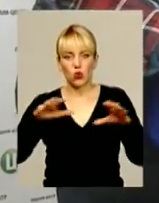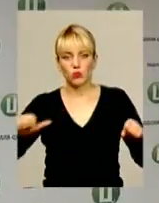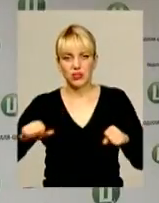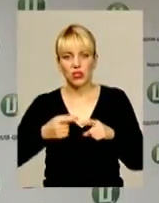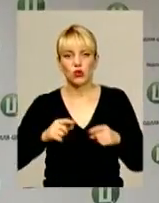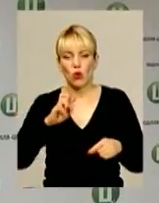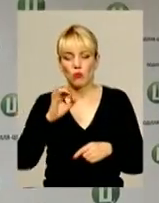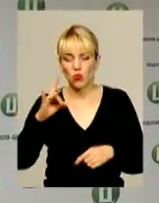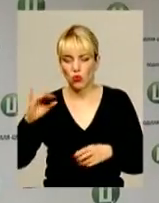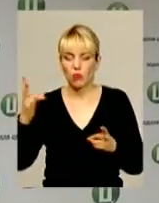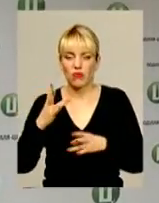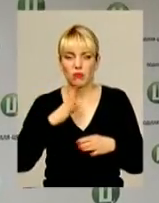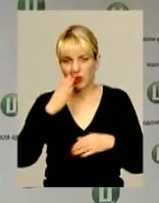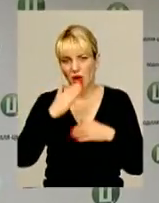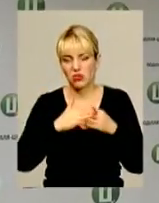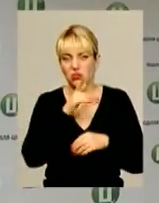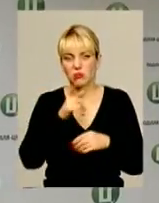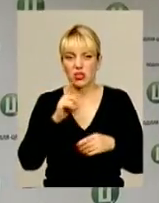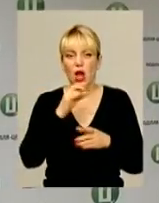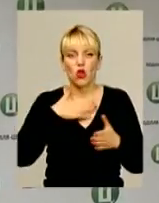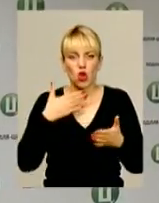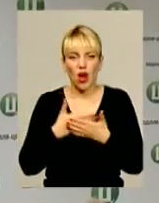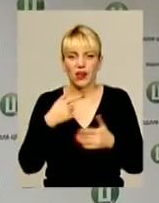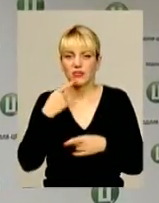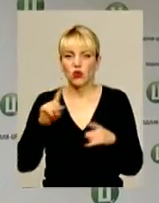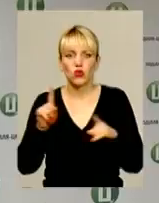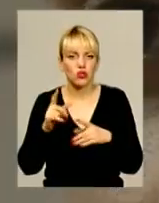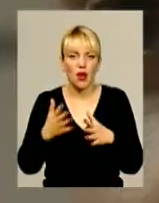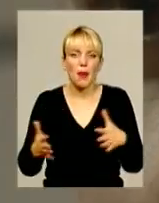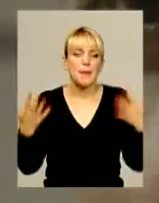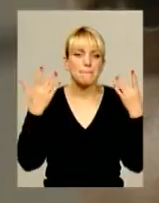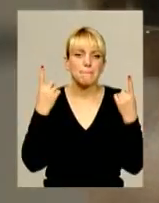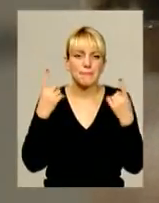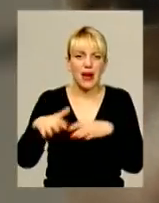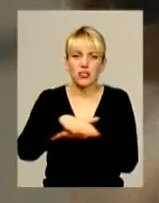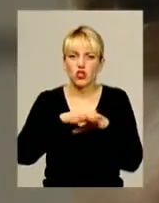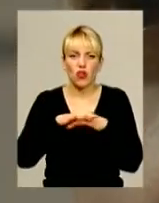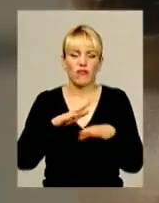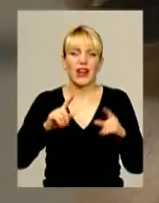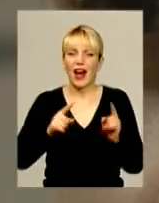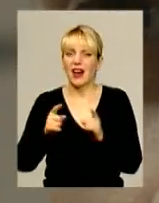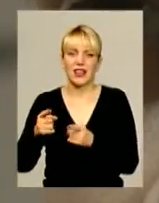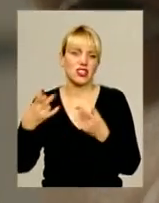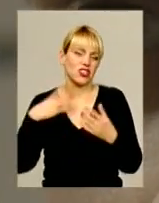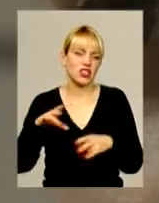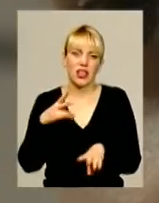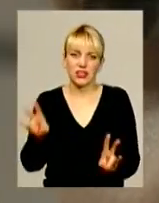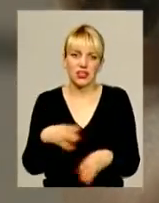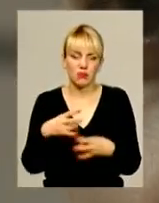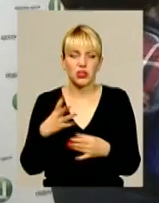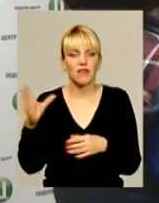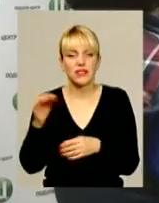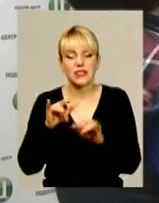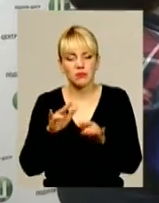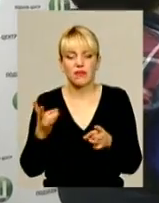найближчим часом. Утім, кажуть громадські активісти, якихось масових арештів чекати не варто, бо всі справи спочатку мають пройти